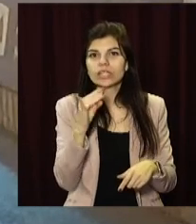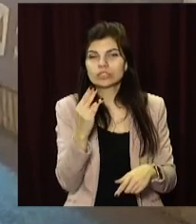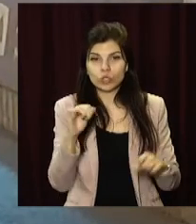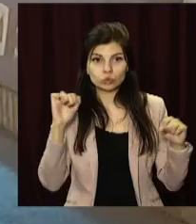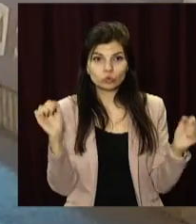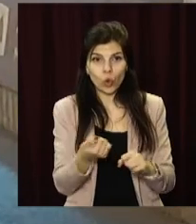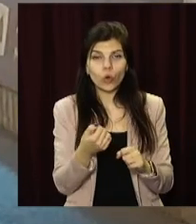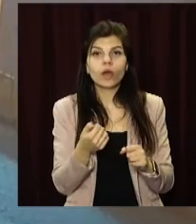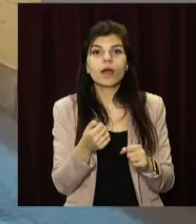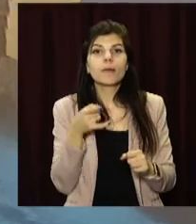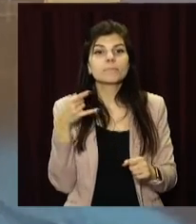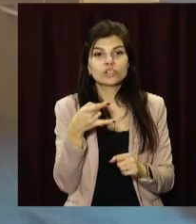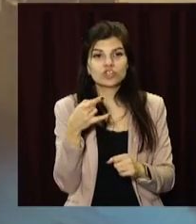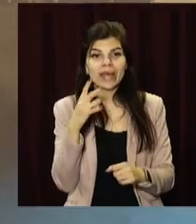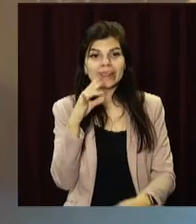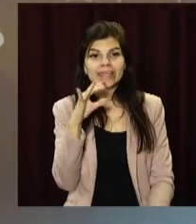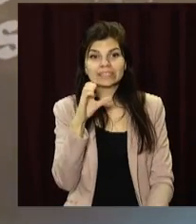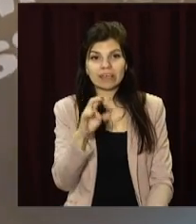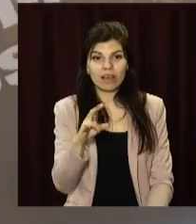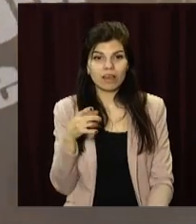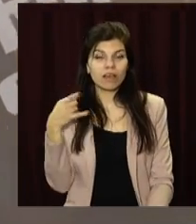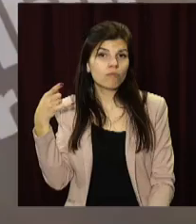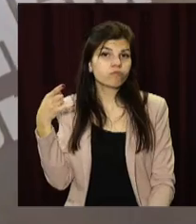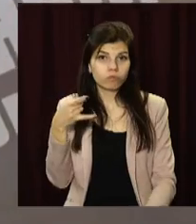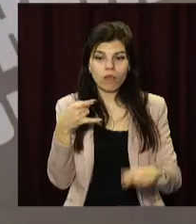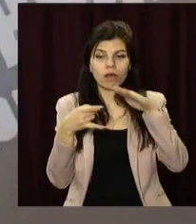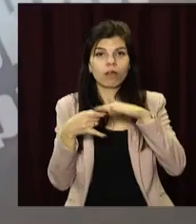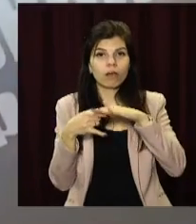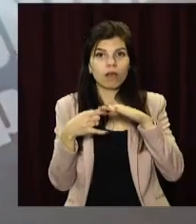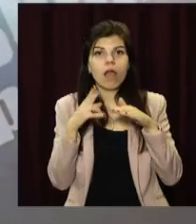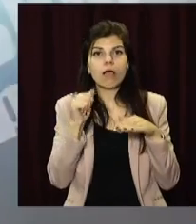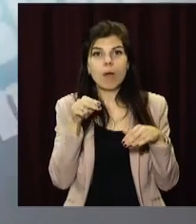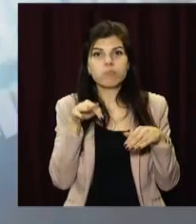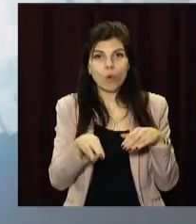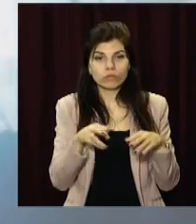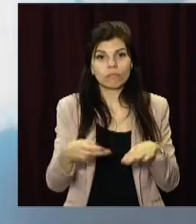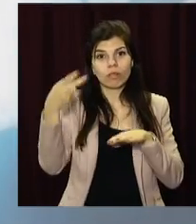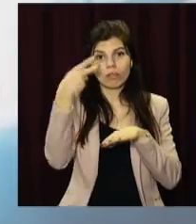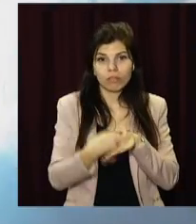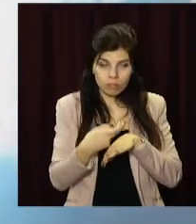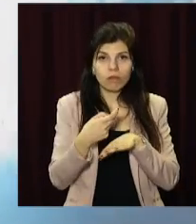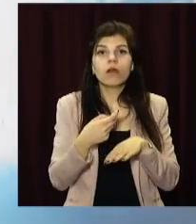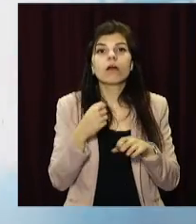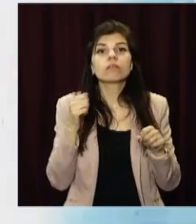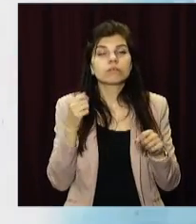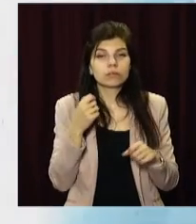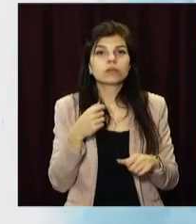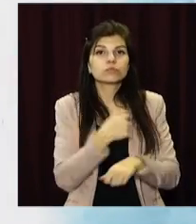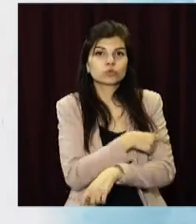швидкості їхав Нісан і буквально посадив, постраждав на капот. Жінка травмована, з місця аварії її забрала швидка.